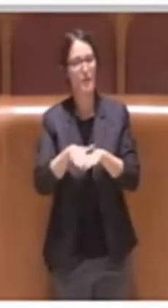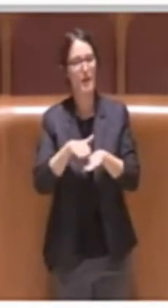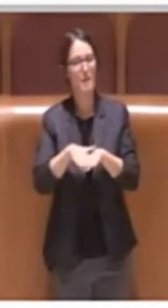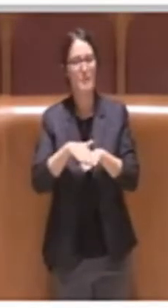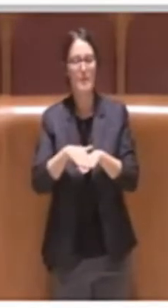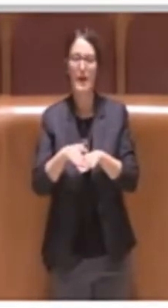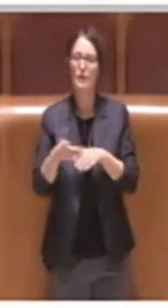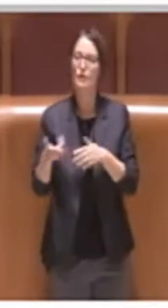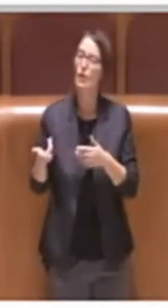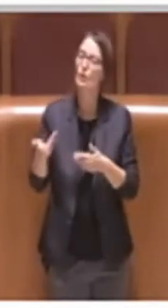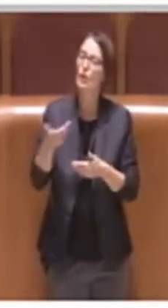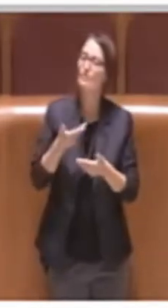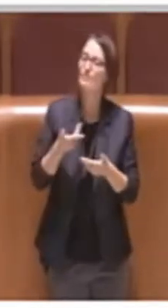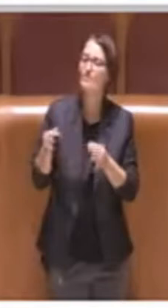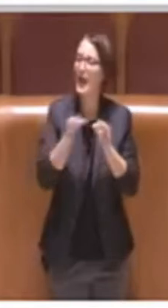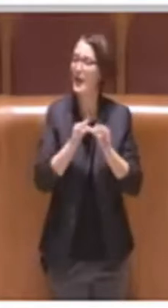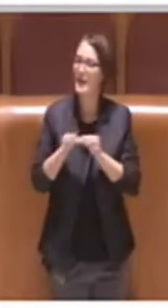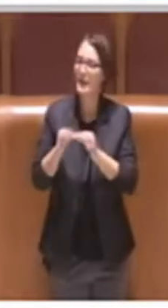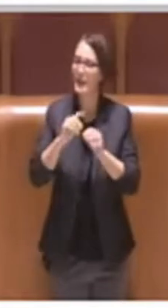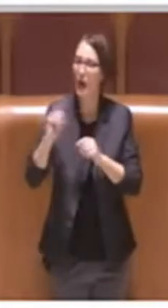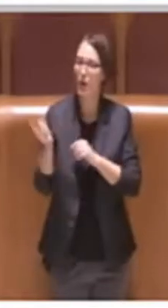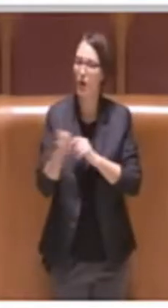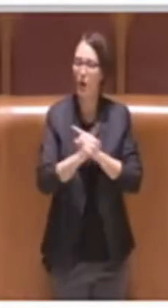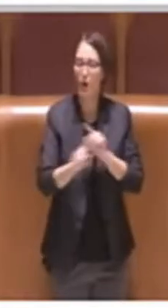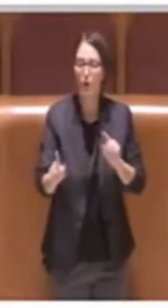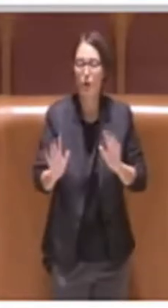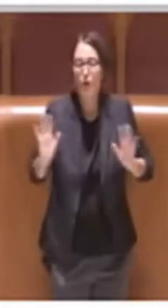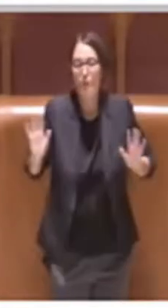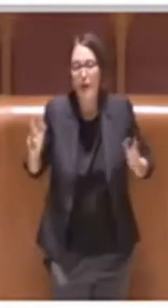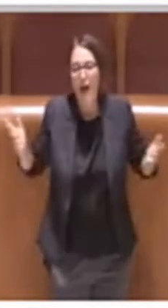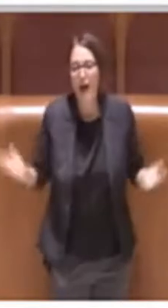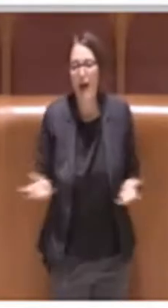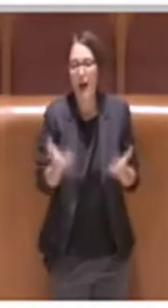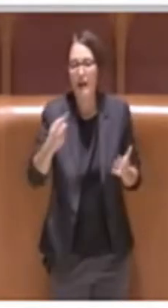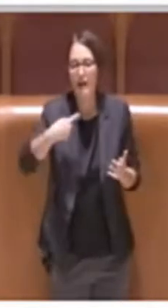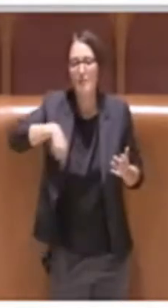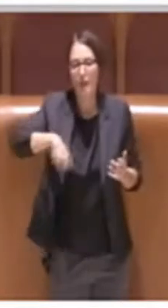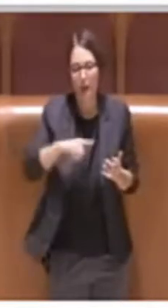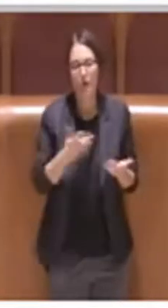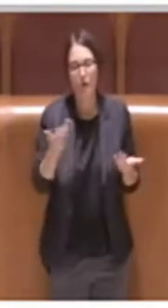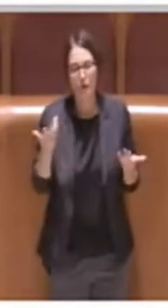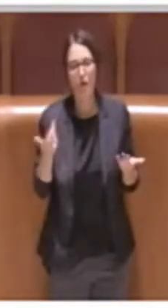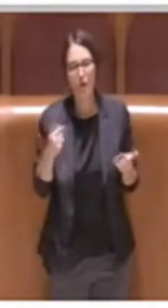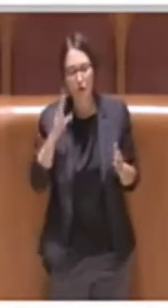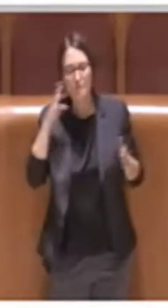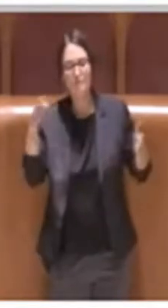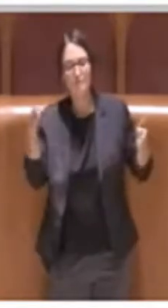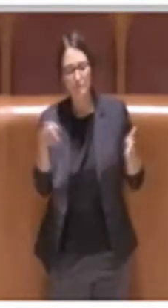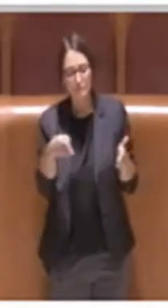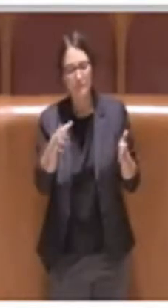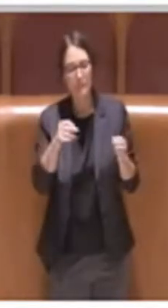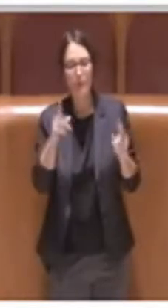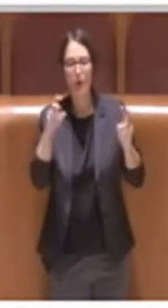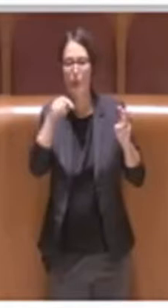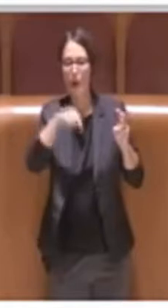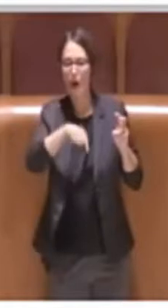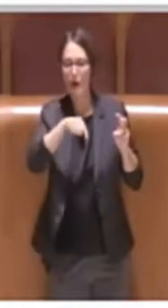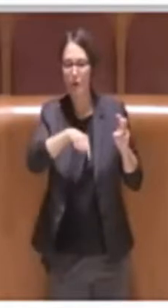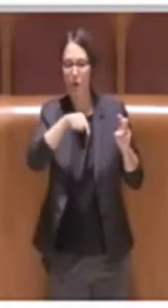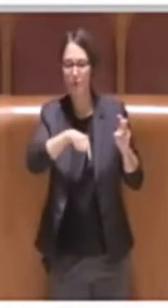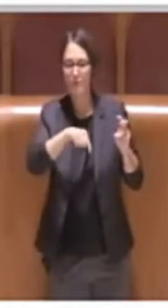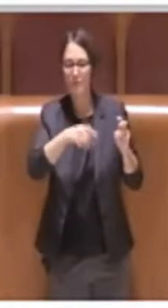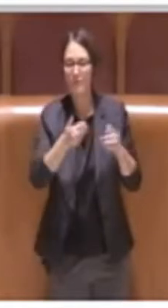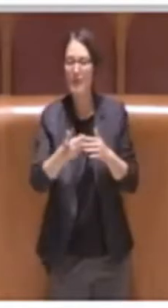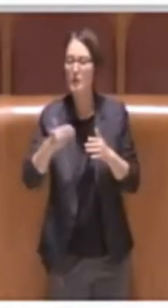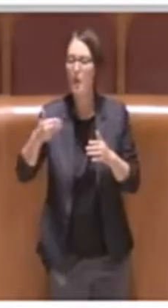parte degli altri, ma credo che comunque il merito sia quello di aver posto attenzione a un argomento di cui nessuno prima si